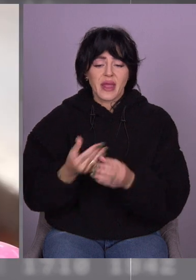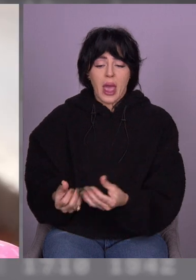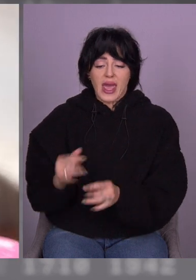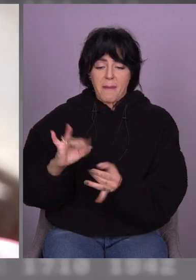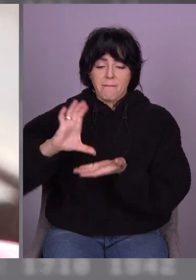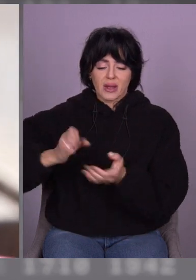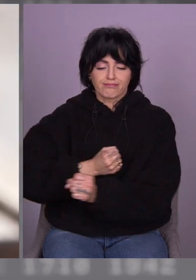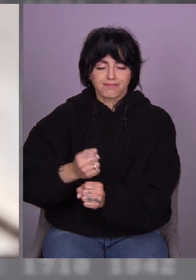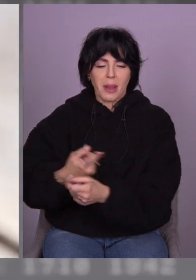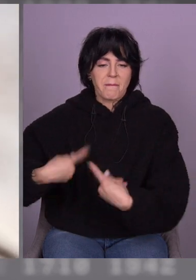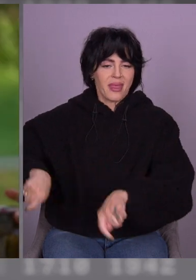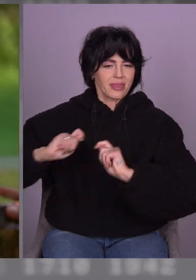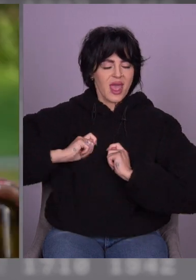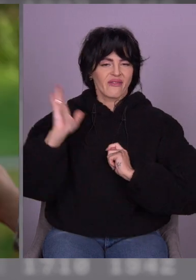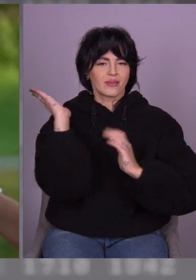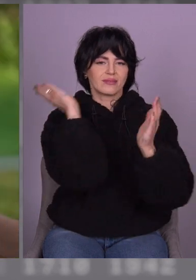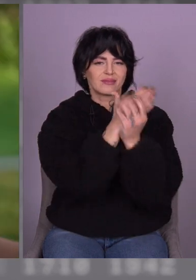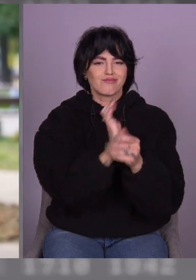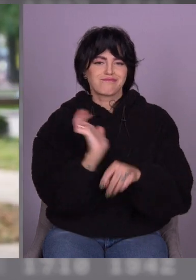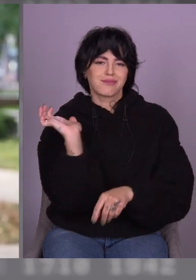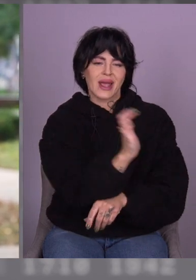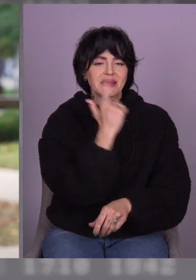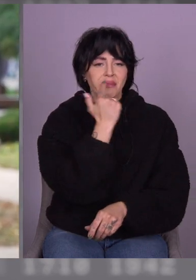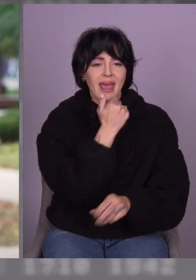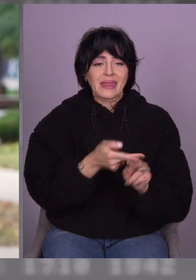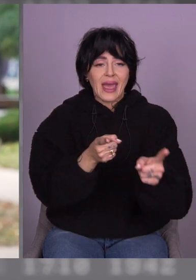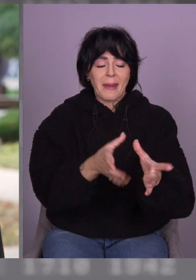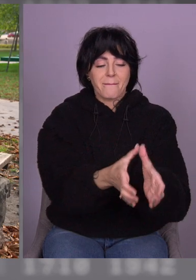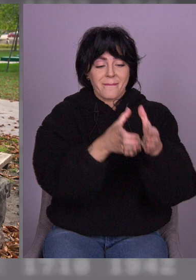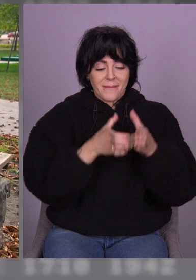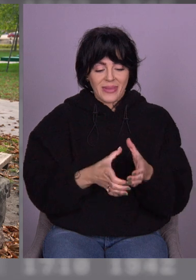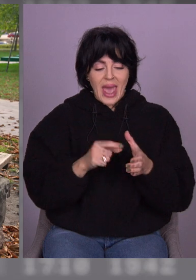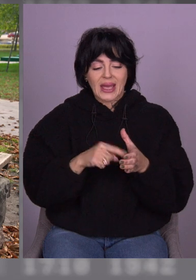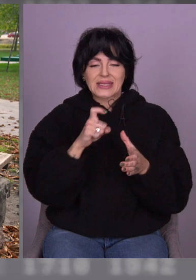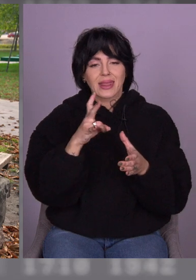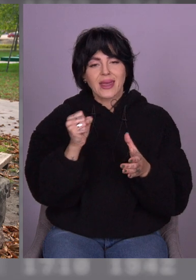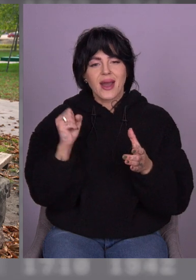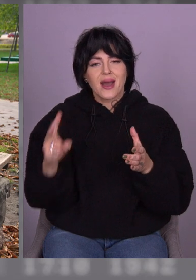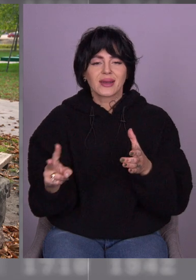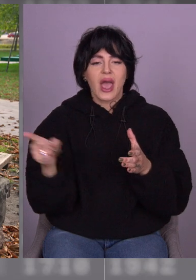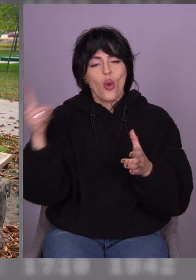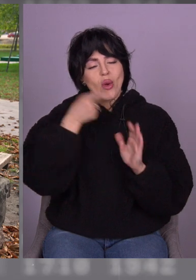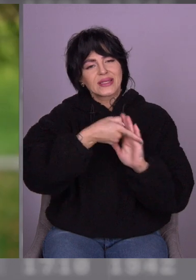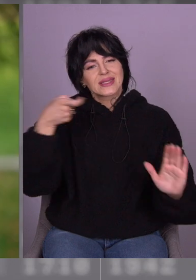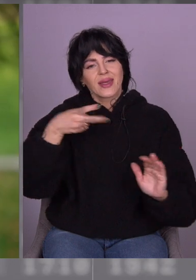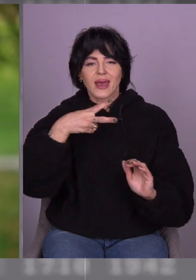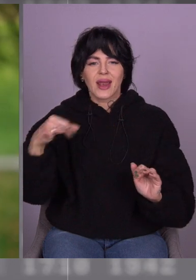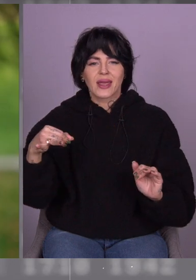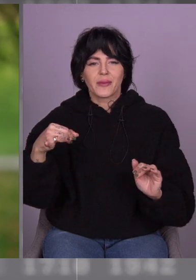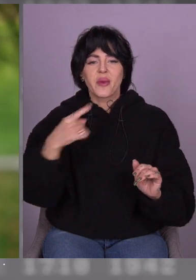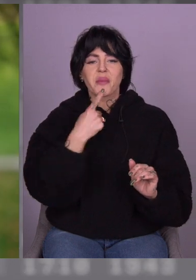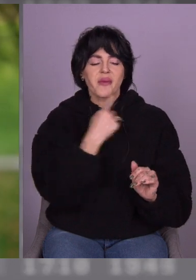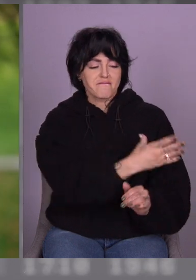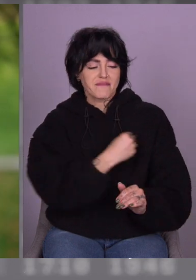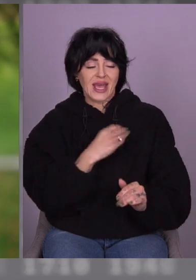І ось вони. Це ті самі огірки, які тату тобі передавав? Так. Як думаєш, якщо ми скуштуємо ці огірочки разом із твоїм